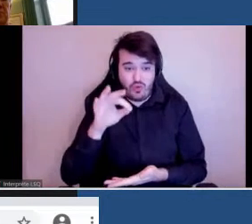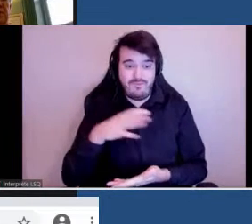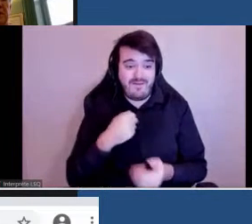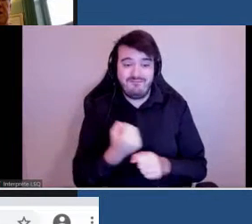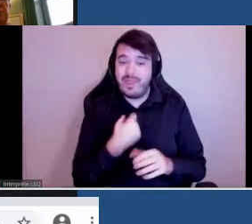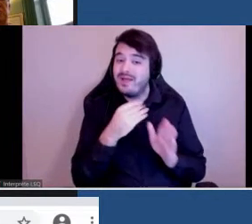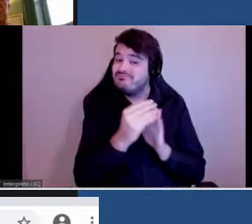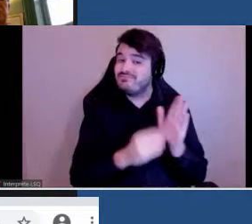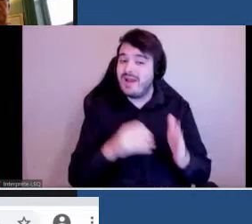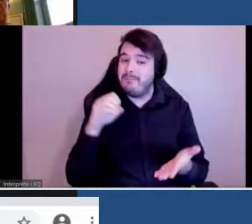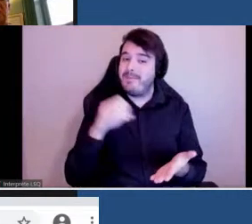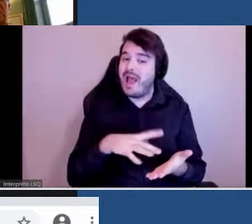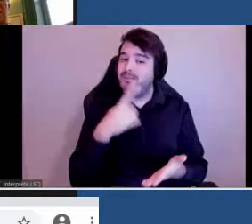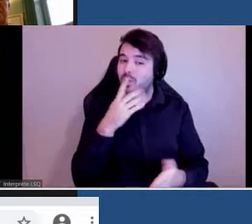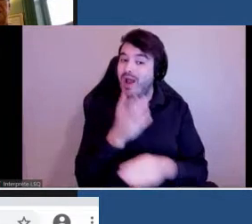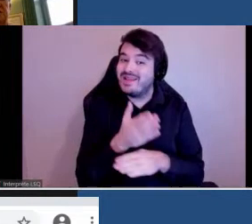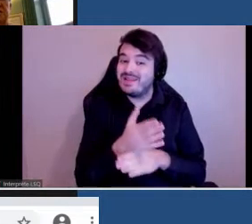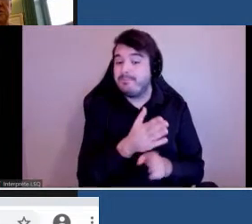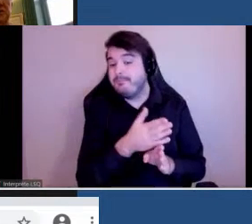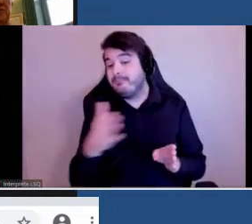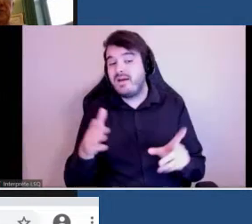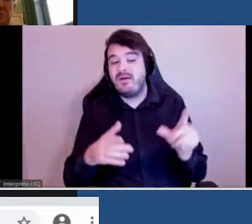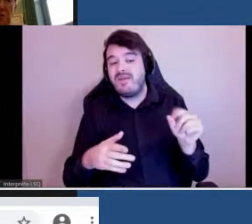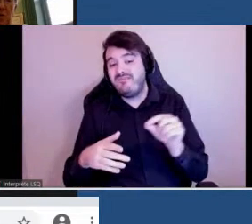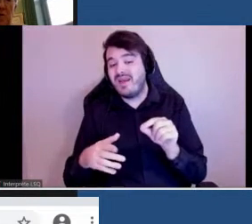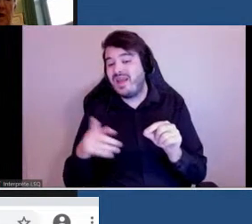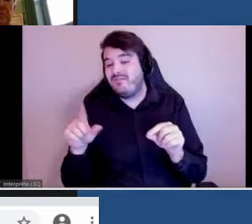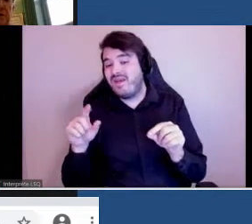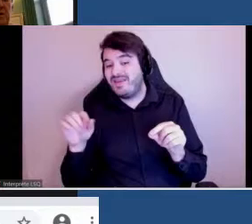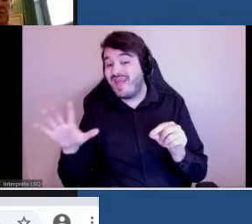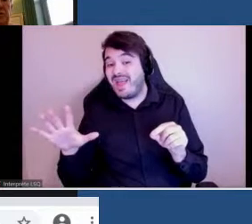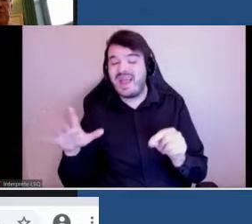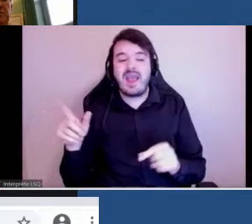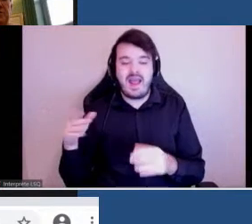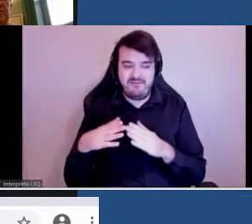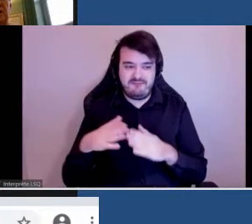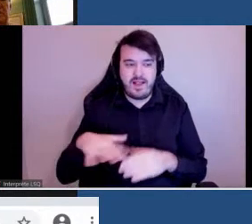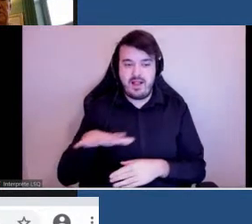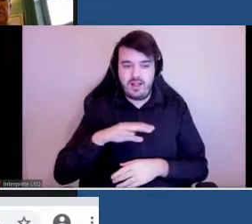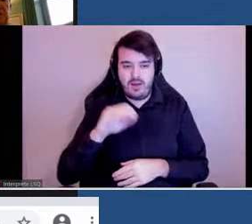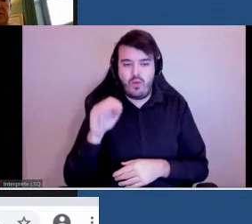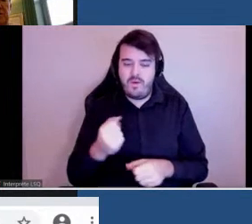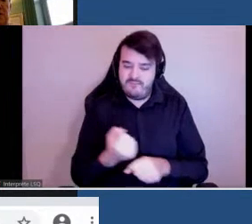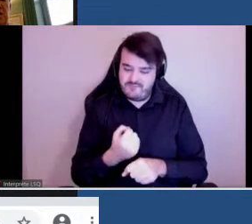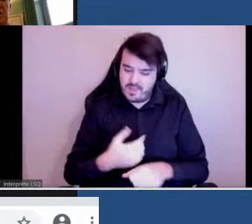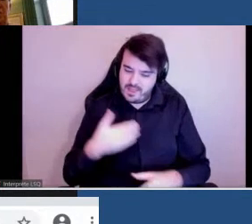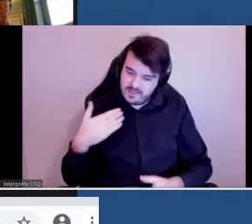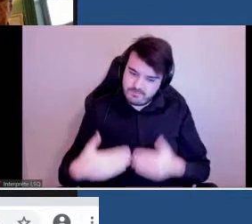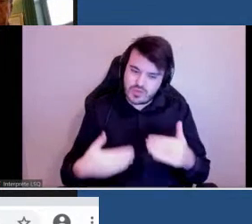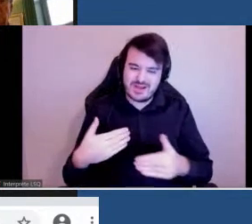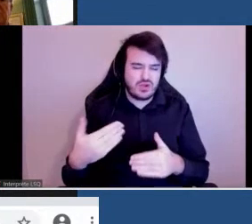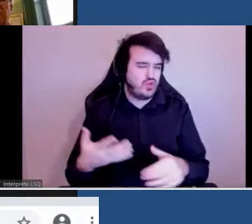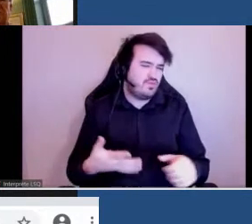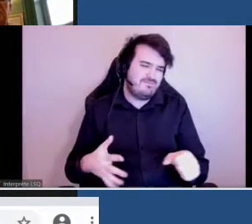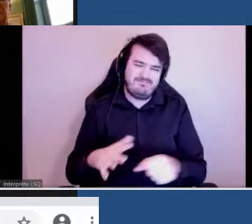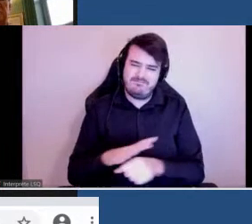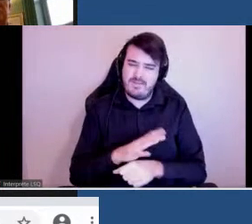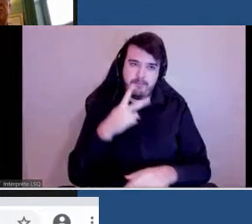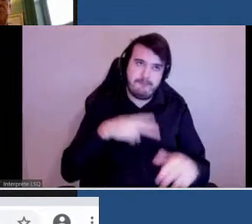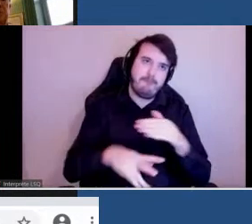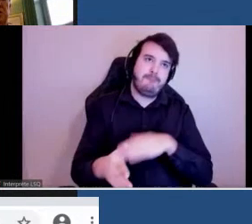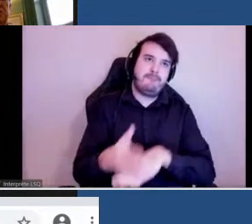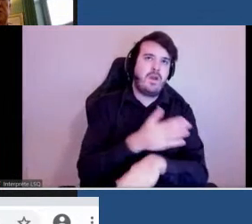pour de 2020 à 2025, la ville a mené un processus de complète participation sur l